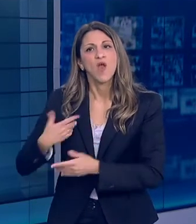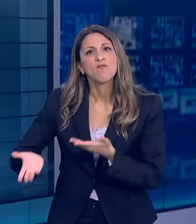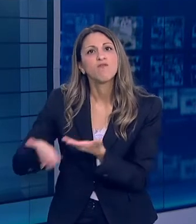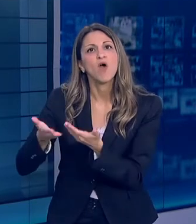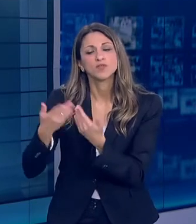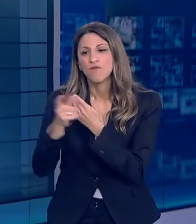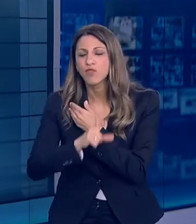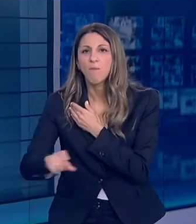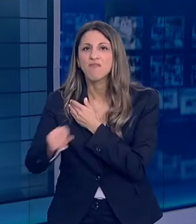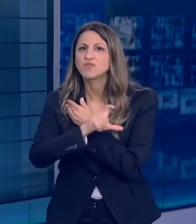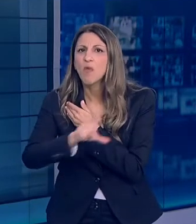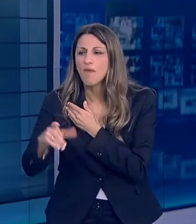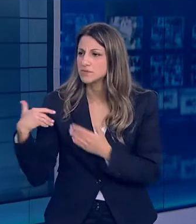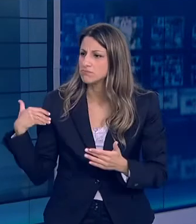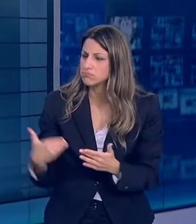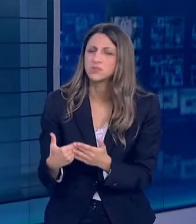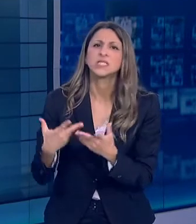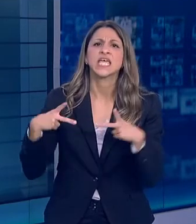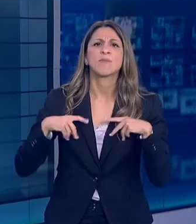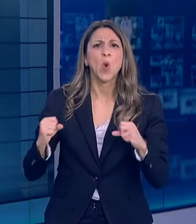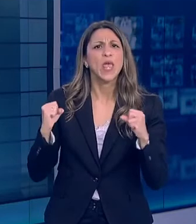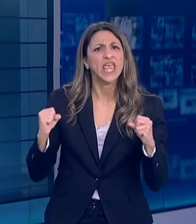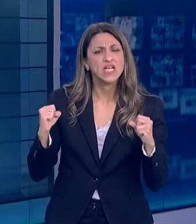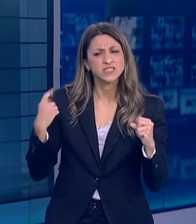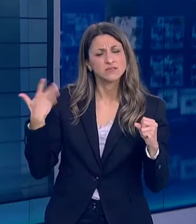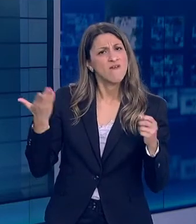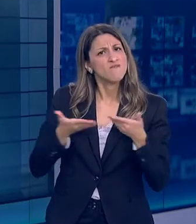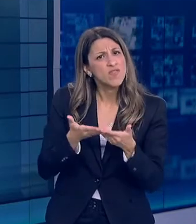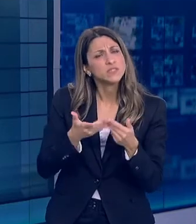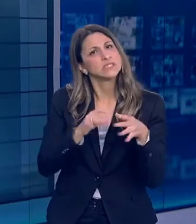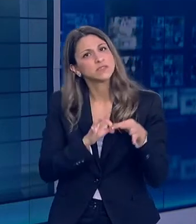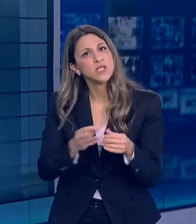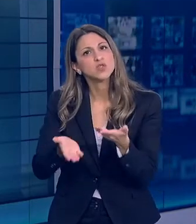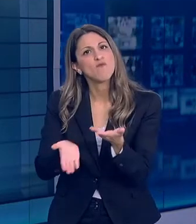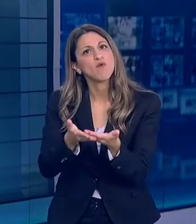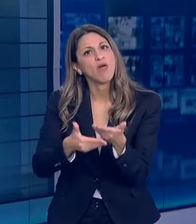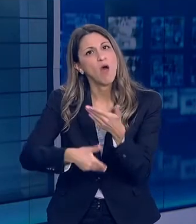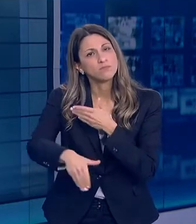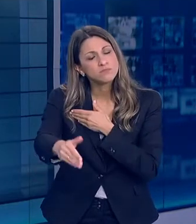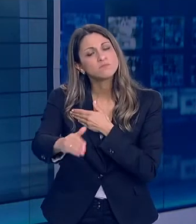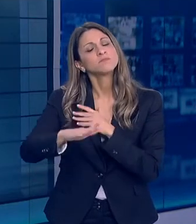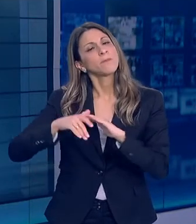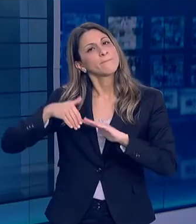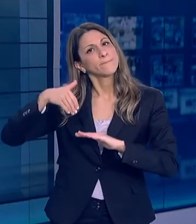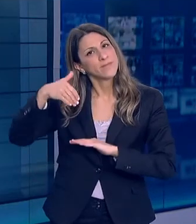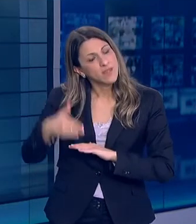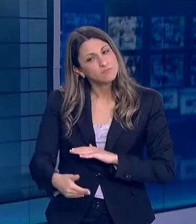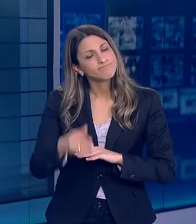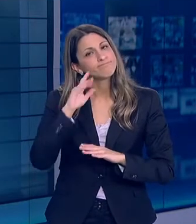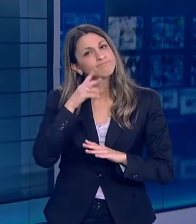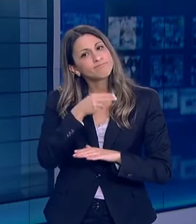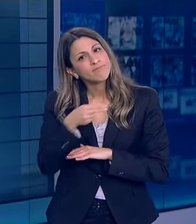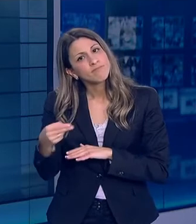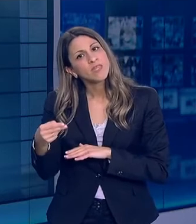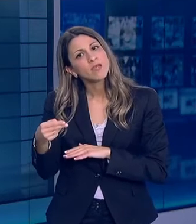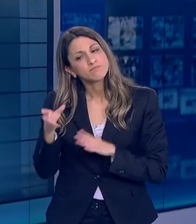τις επόμενες εβδομάδες όπως έκανα τόσο καιρό τον Υπουργό και την Επιτροπή σε θέματα που σχετίζονται με τον νέο ιό και σταδιακά θα ασχοληθώ και εγώ με